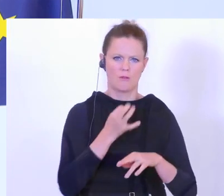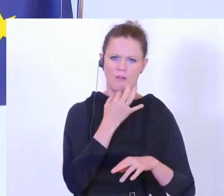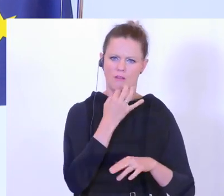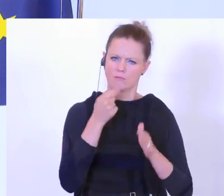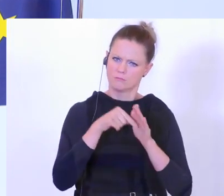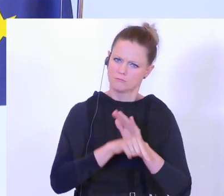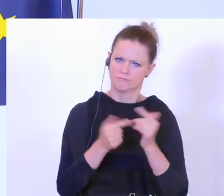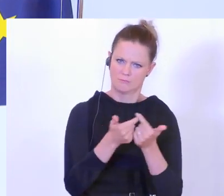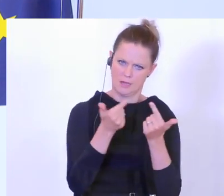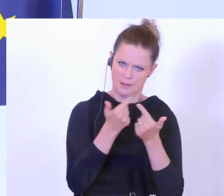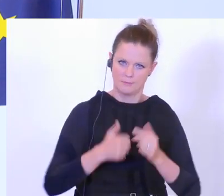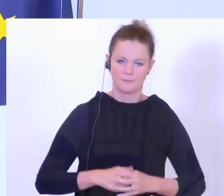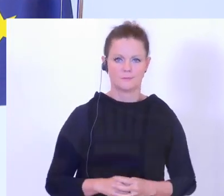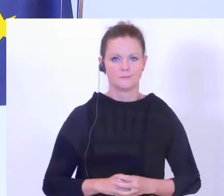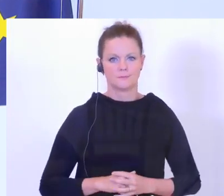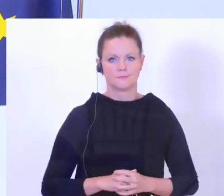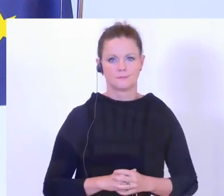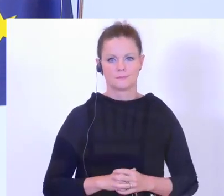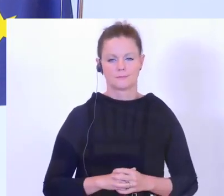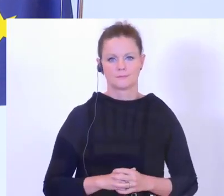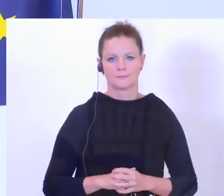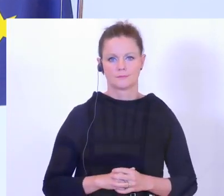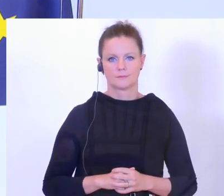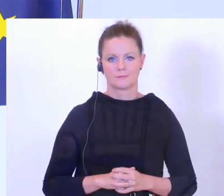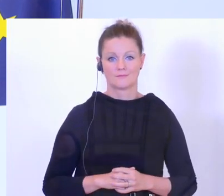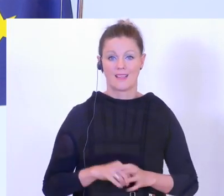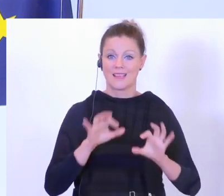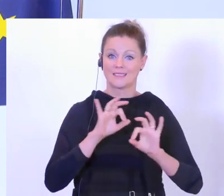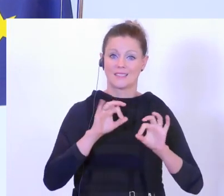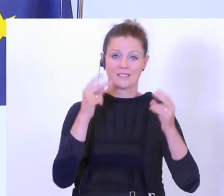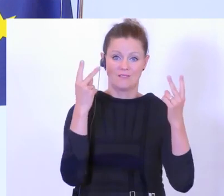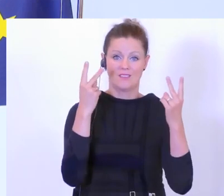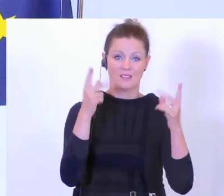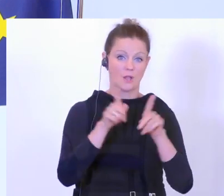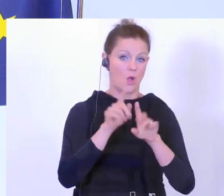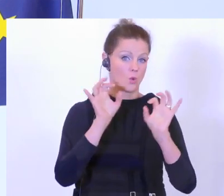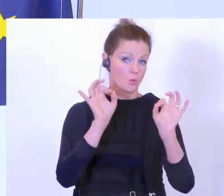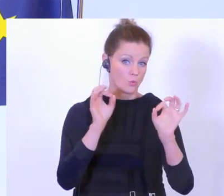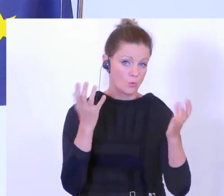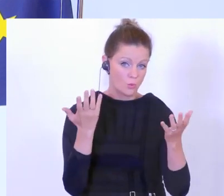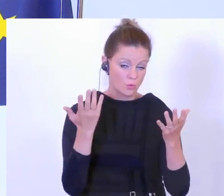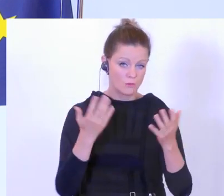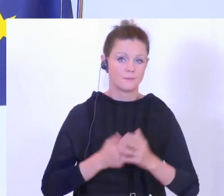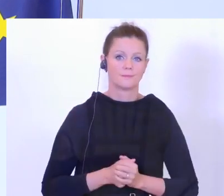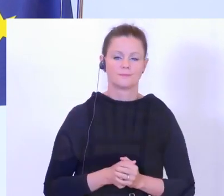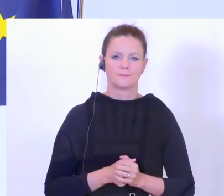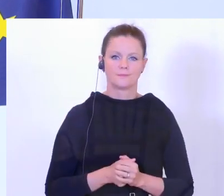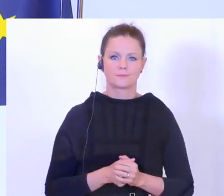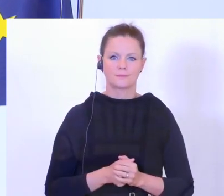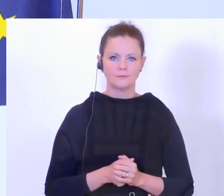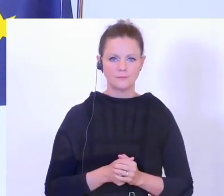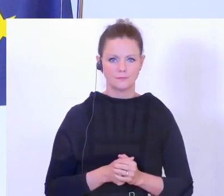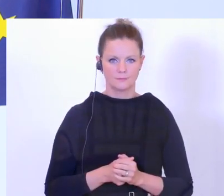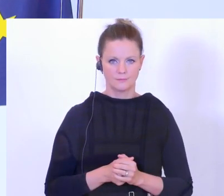etwas Auskunft erteilen. Was sehr, sehr wichtig und gut ist, das ist,